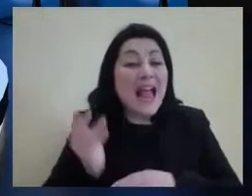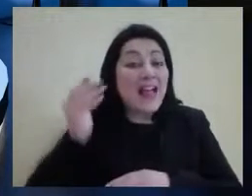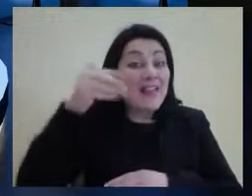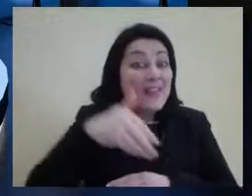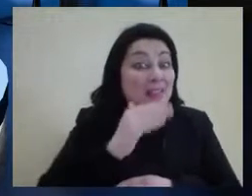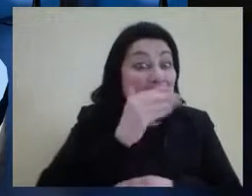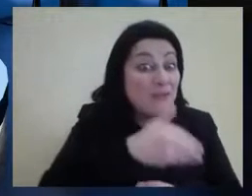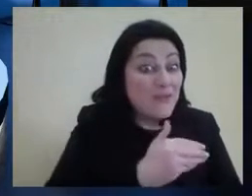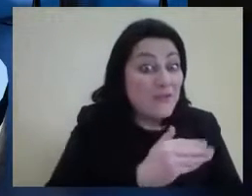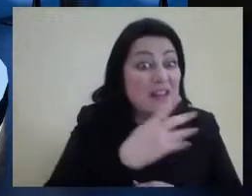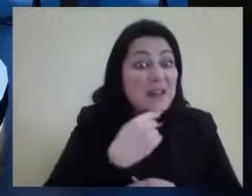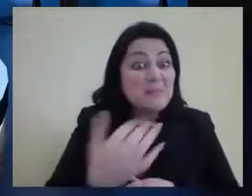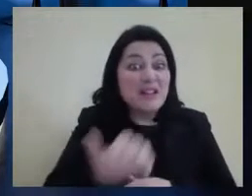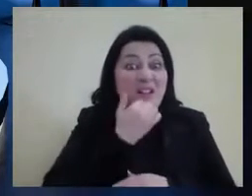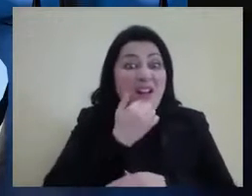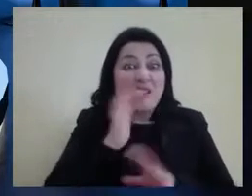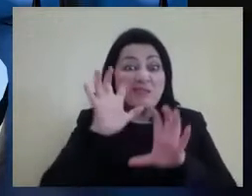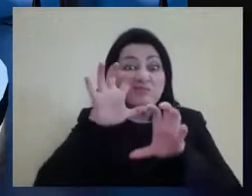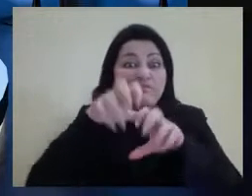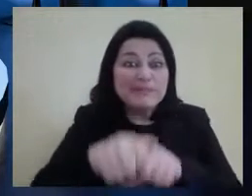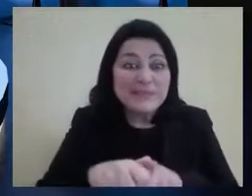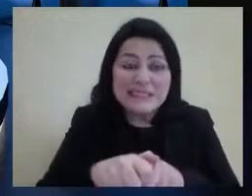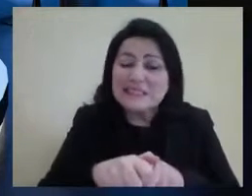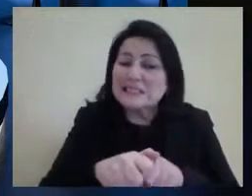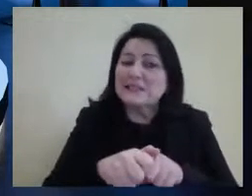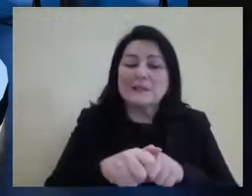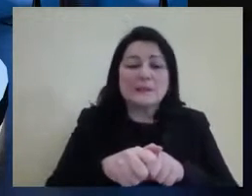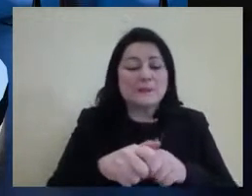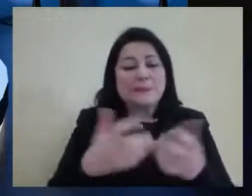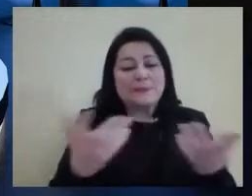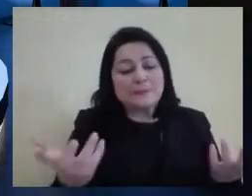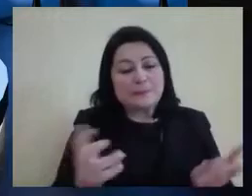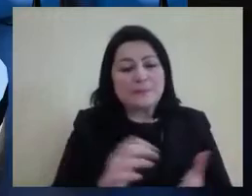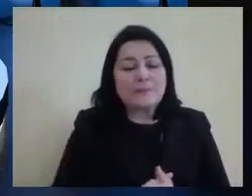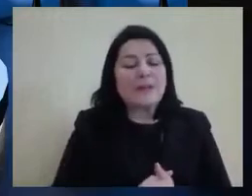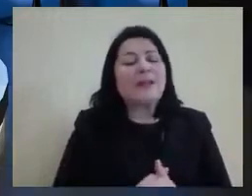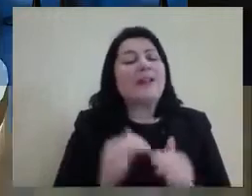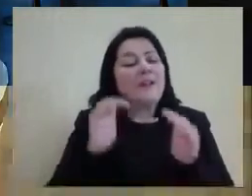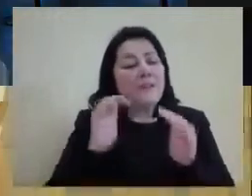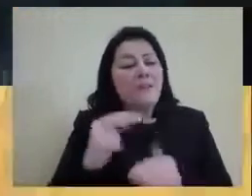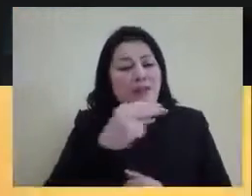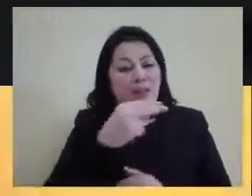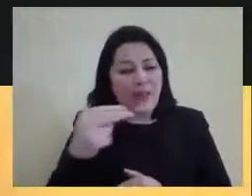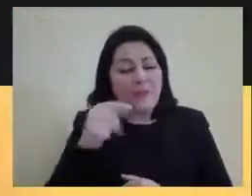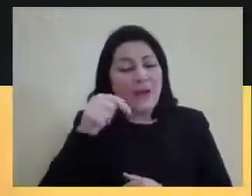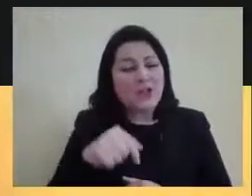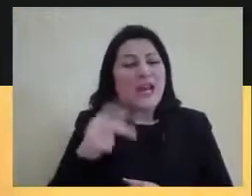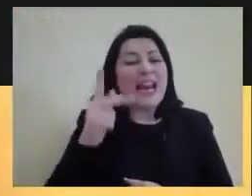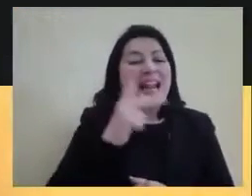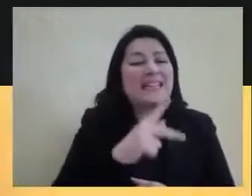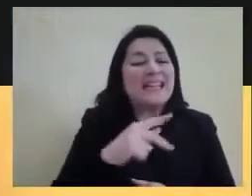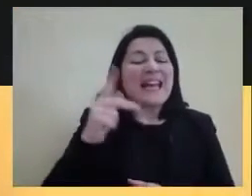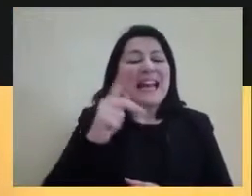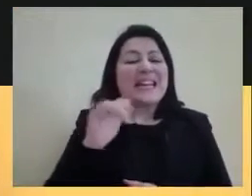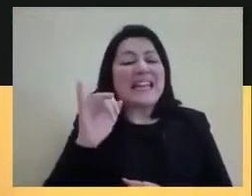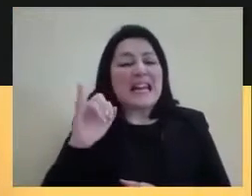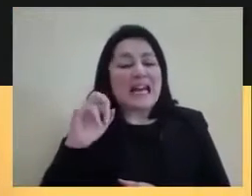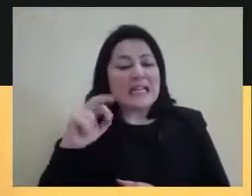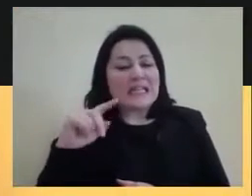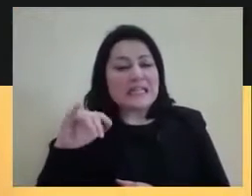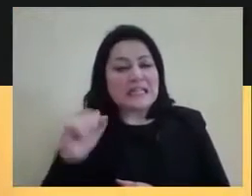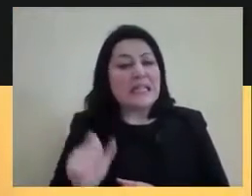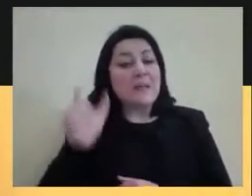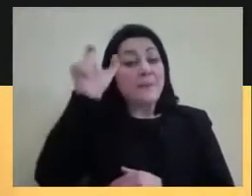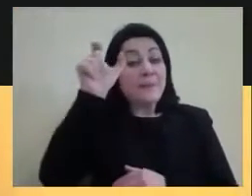Ήδη θα μείνουμε στις θάλασσες όμως και θα πάμε στην κυρία Κατερίνα Κίλερτζή. Είναι υπεύθυνη της